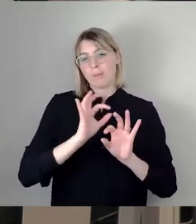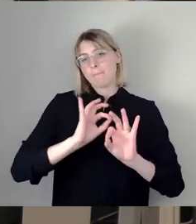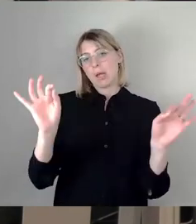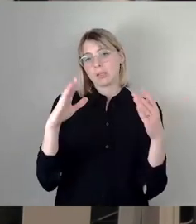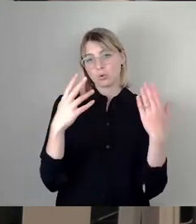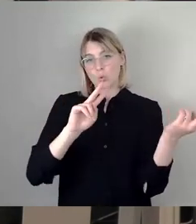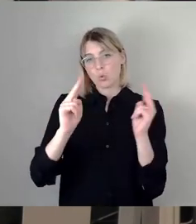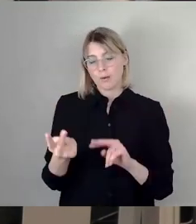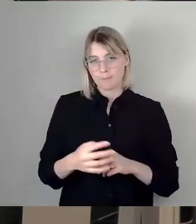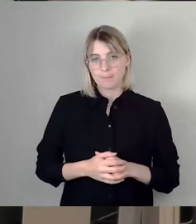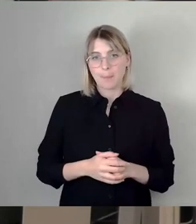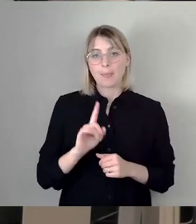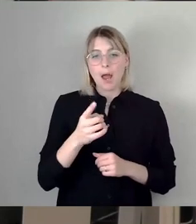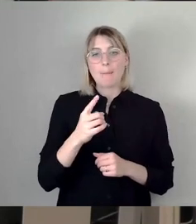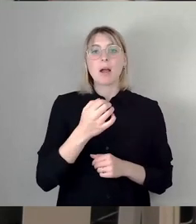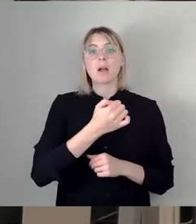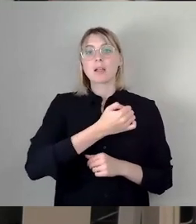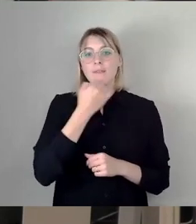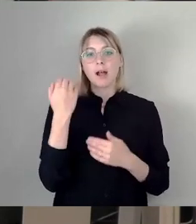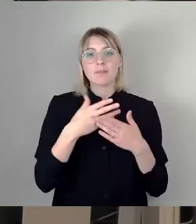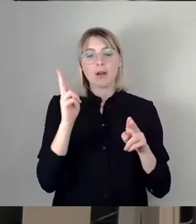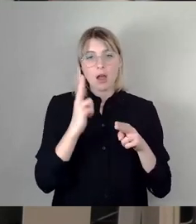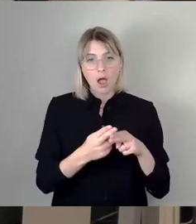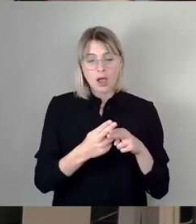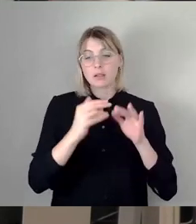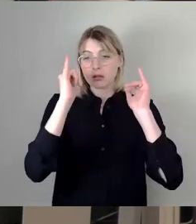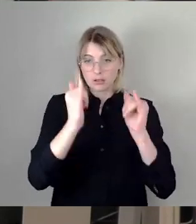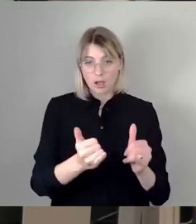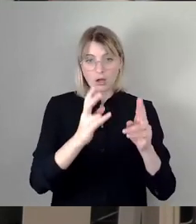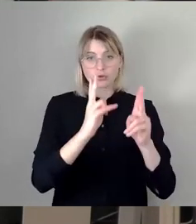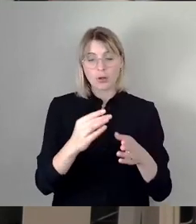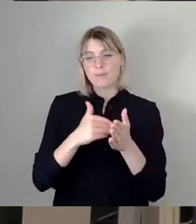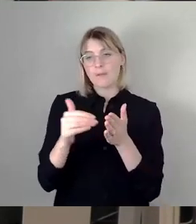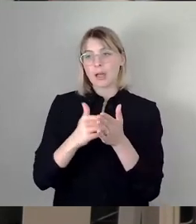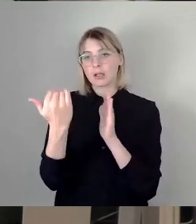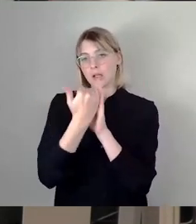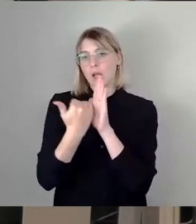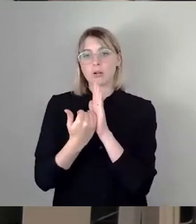Bekenntnis für Gewaltfreiheit bei Plakatieren. Ja, weitere Regelungen? Nein. Vielen Dank.